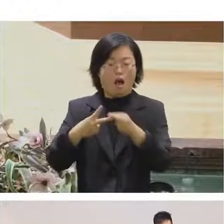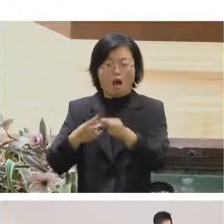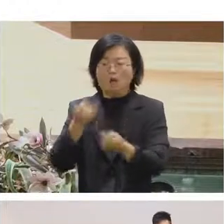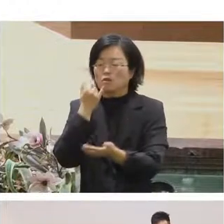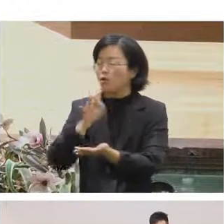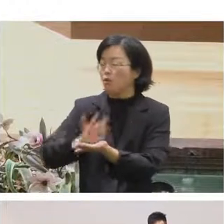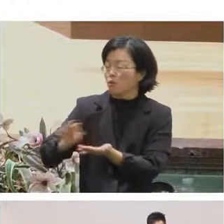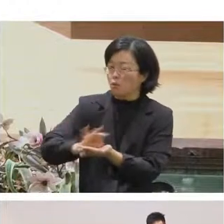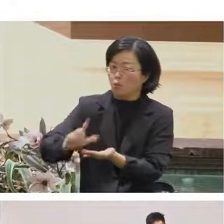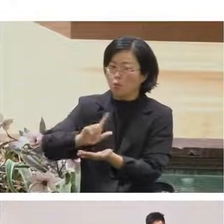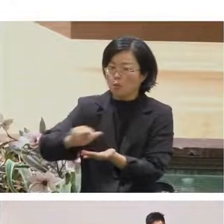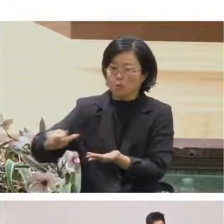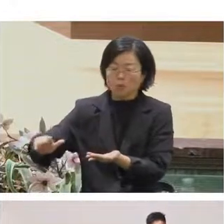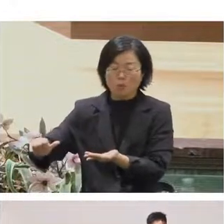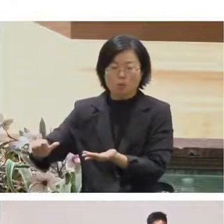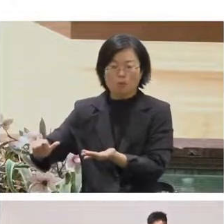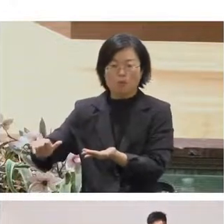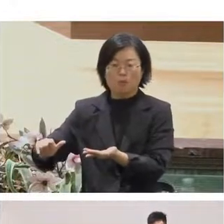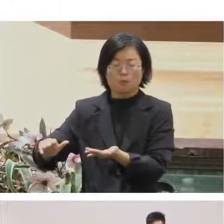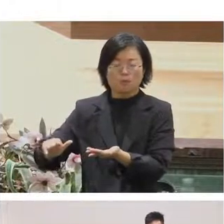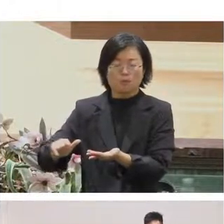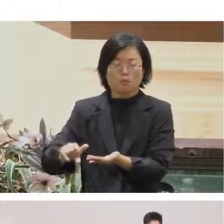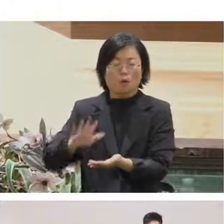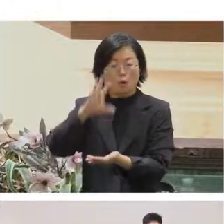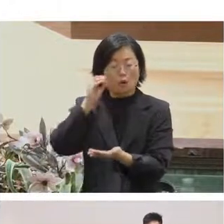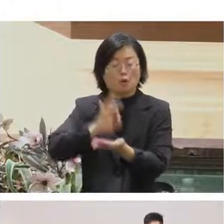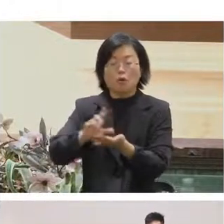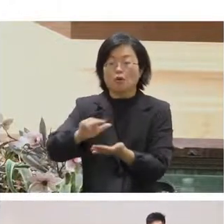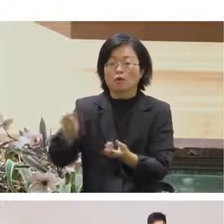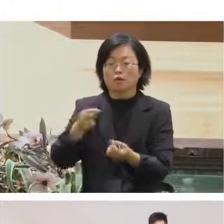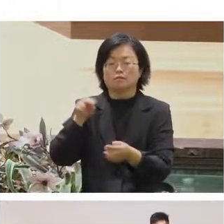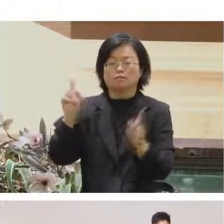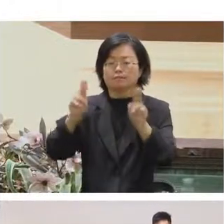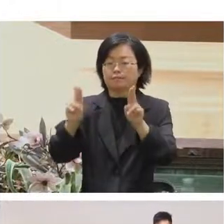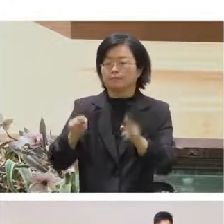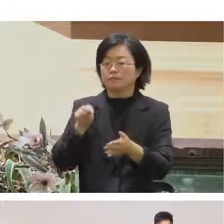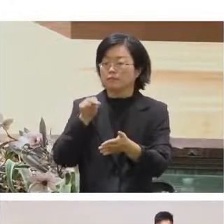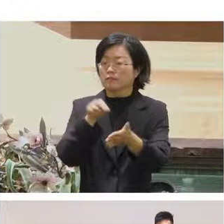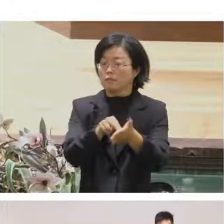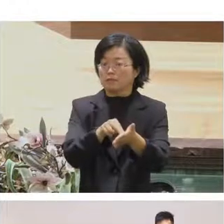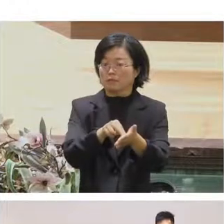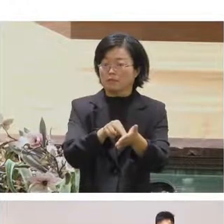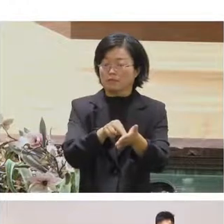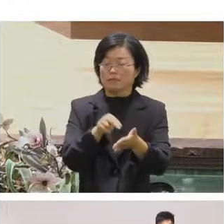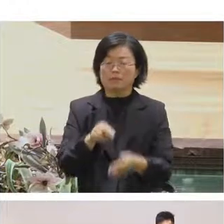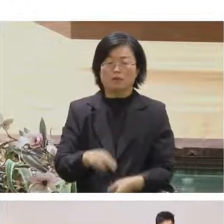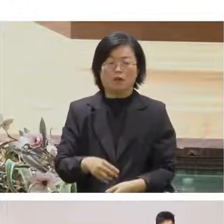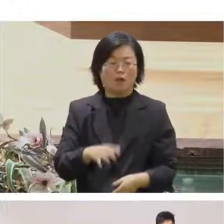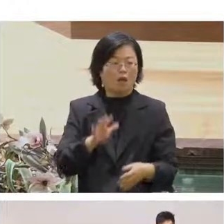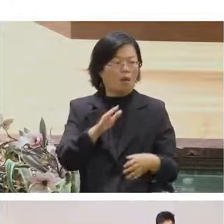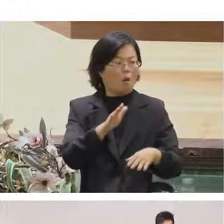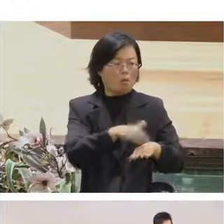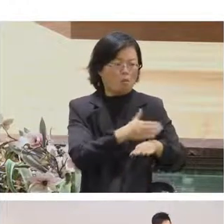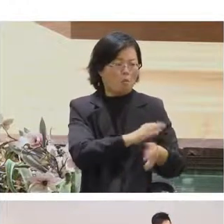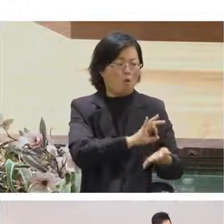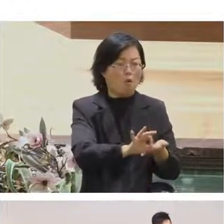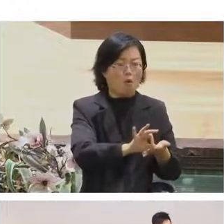另外一些東西會用到東西是剛剛講到的插座然後不會用到的東西就會是